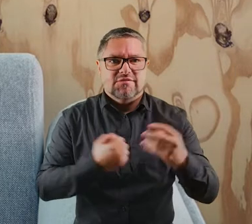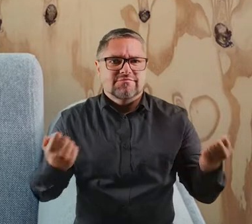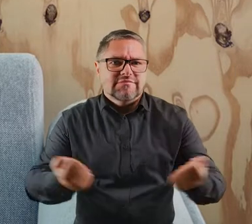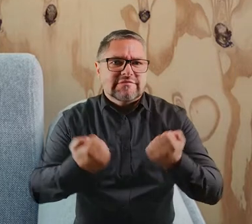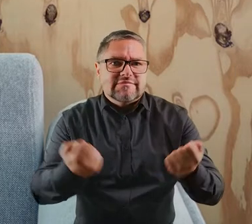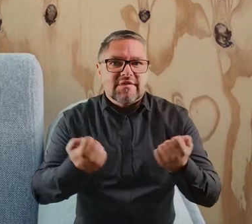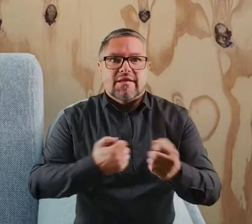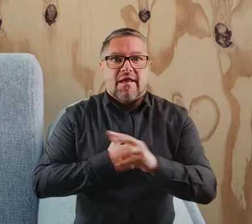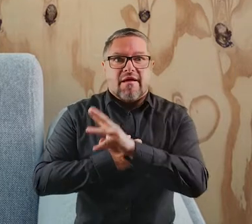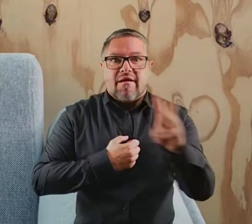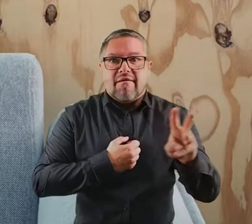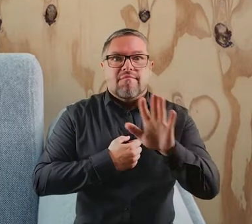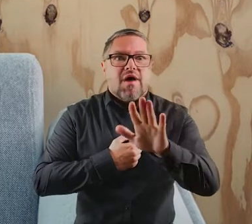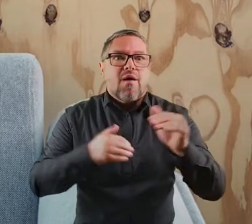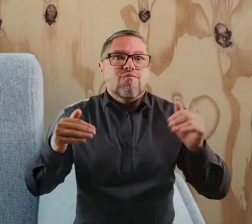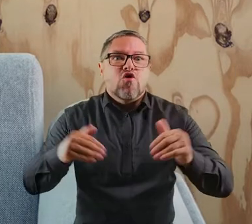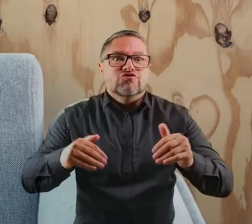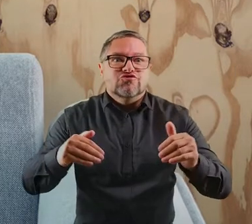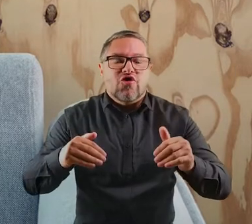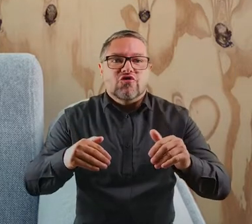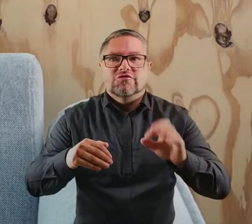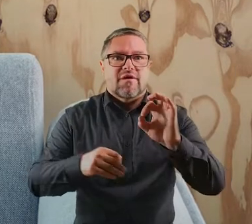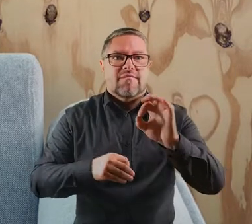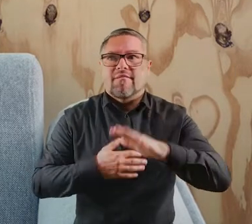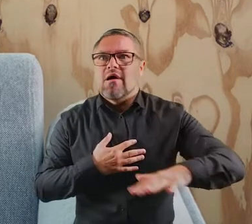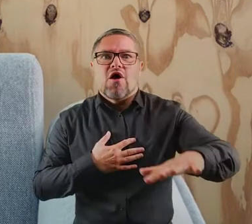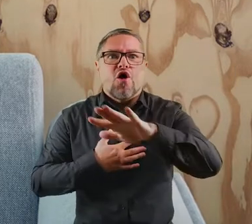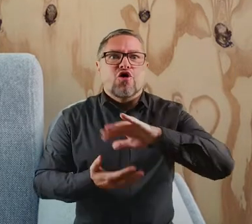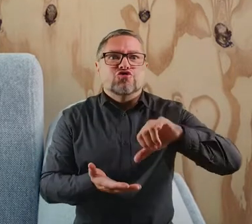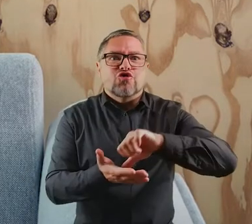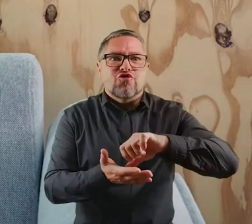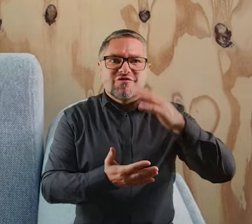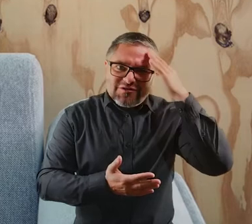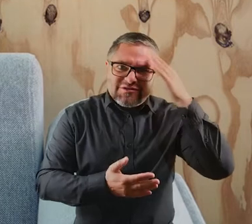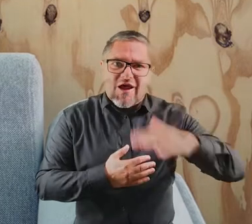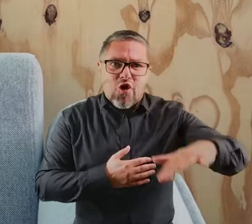zaangażowanie i Państwa zasoby, Państwa środowisko.